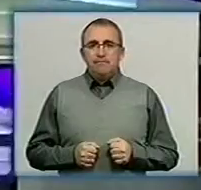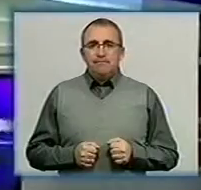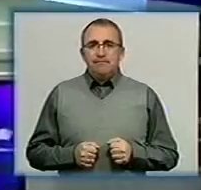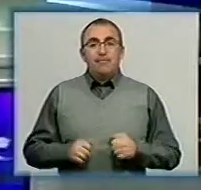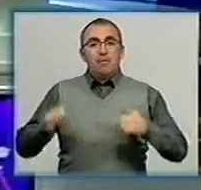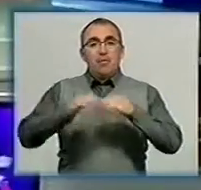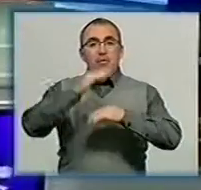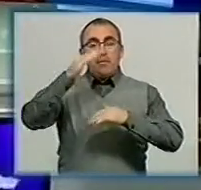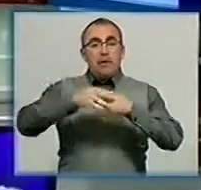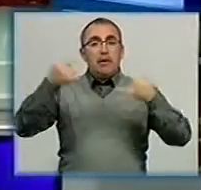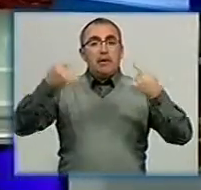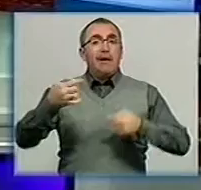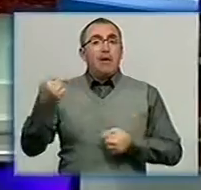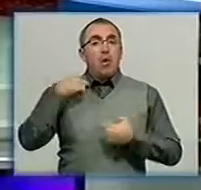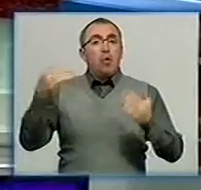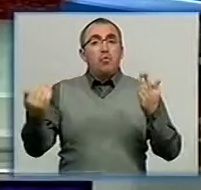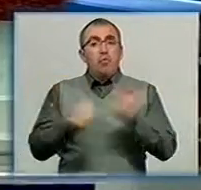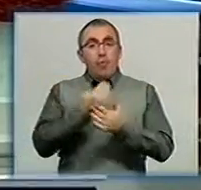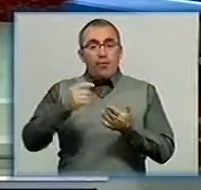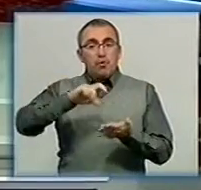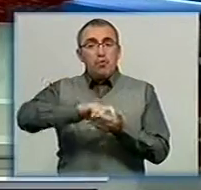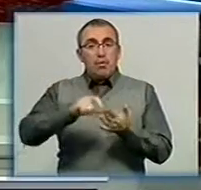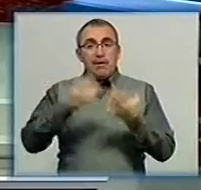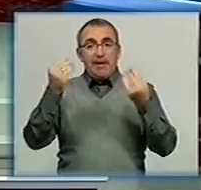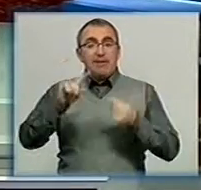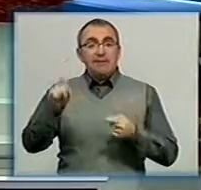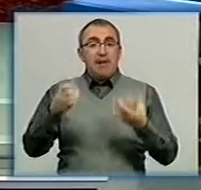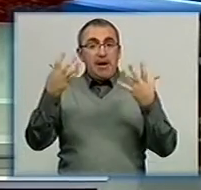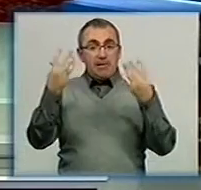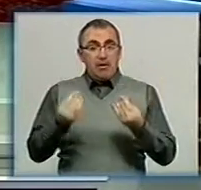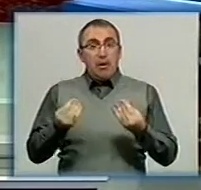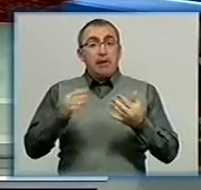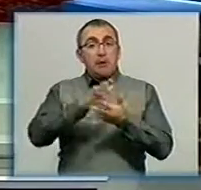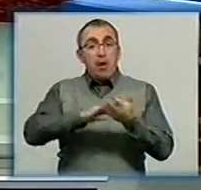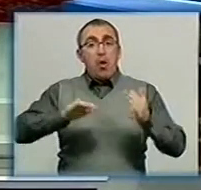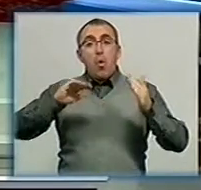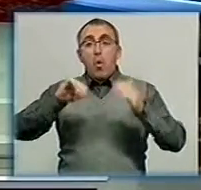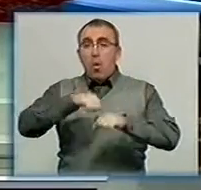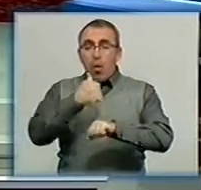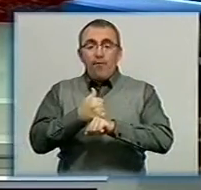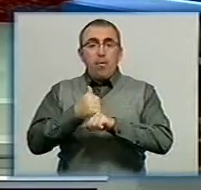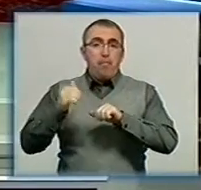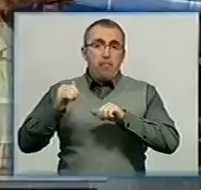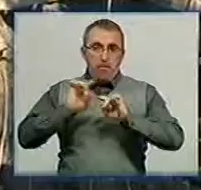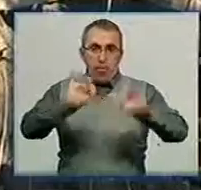Доброго вечора на каналі Кіровоград новини. У студії Ден за Днем Яна Пісрєва і далі коротко про головні повідомлення.